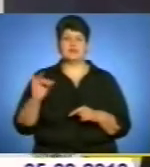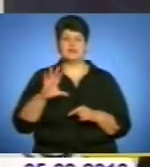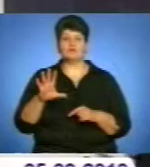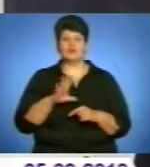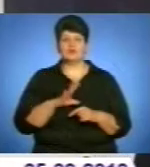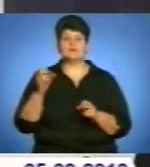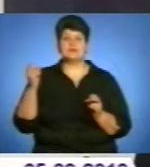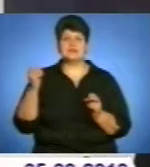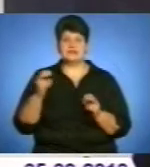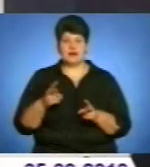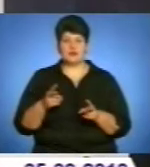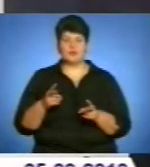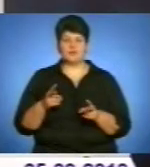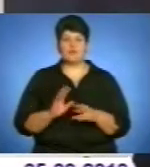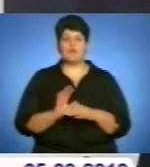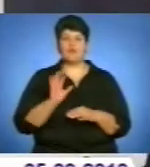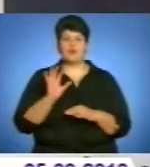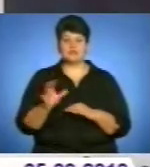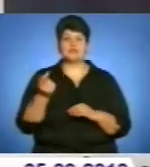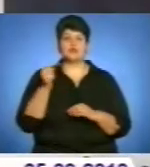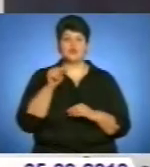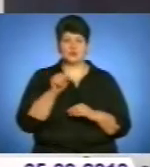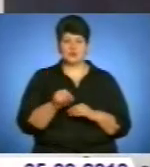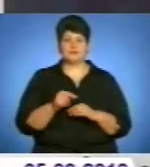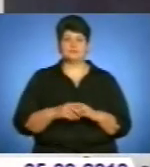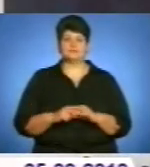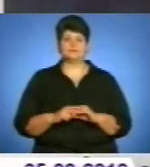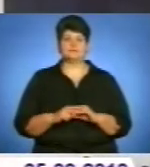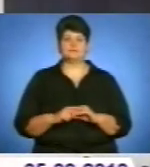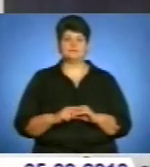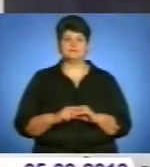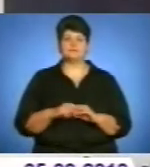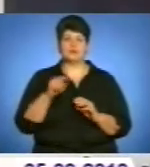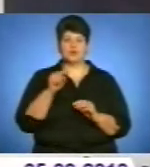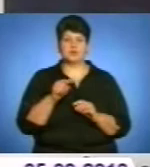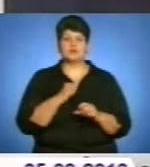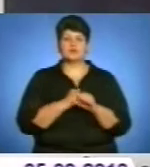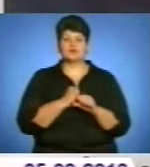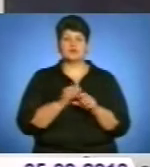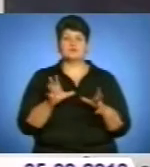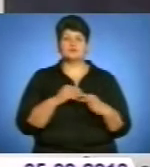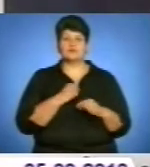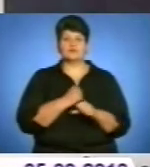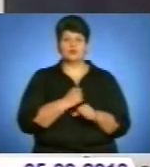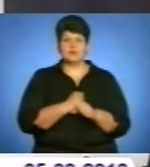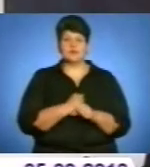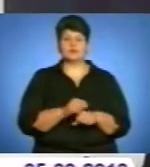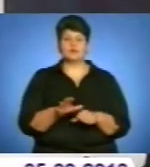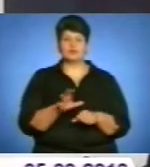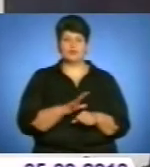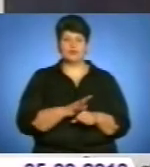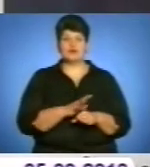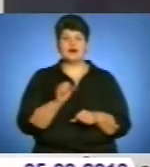спеціально посланий сюди, як він тоді працював співробітником, був співробітником